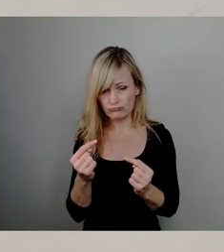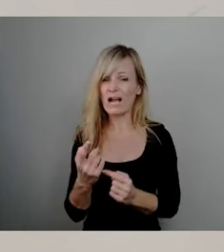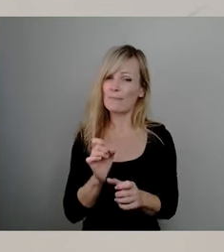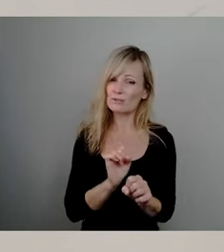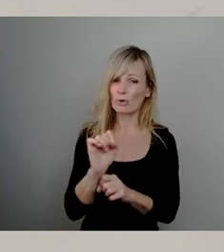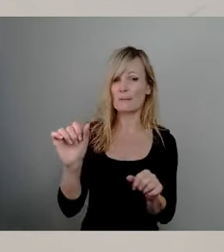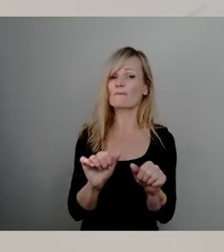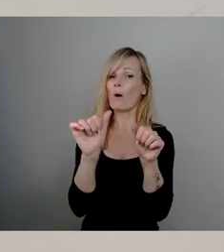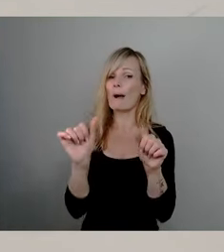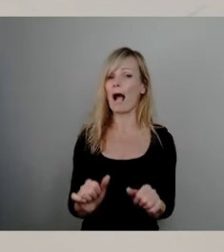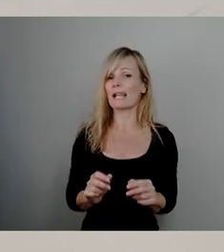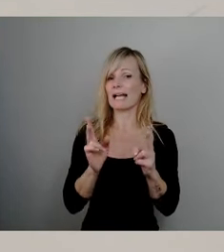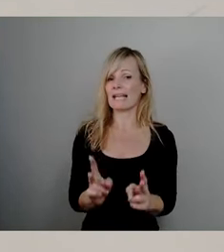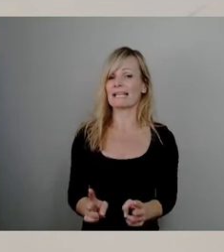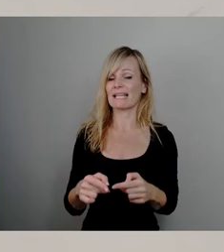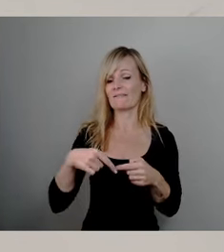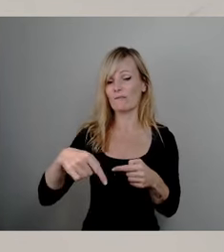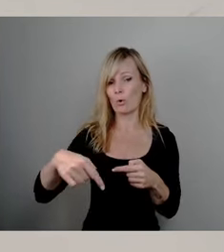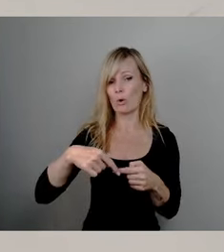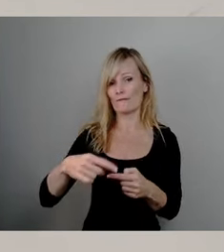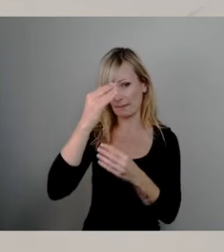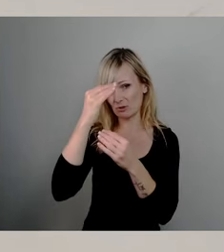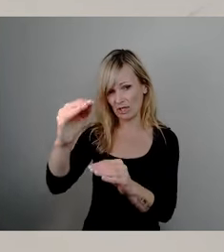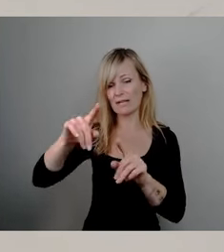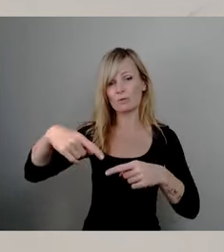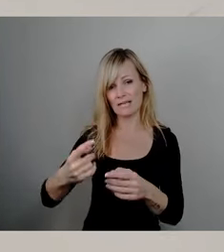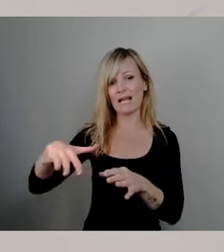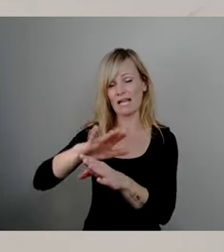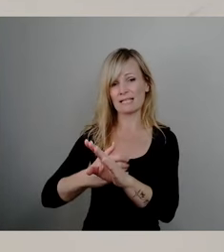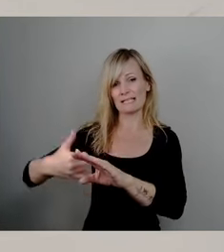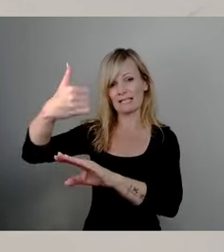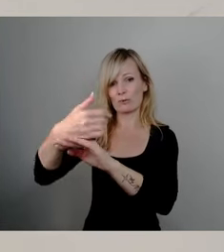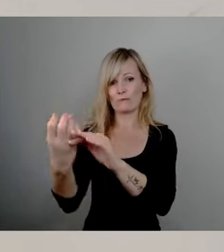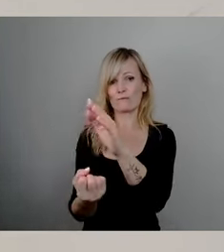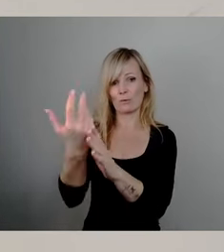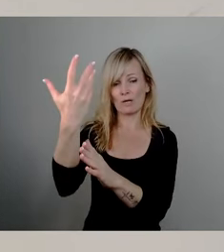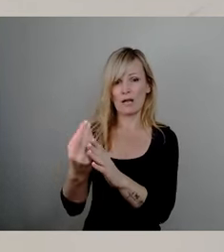bevor dann der Haushalt durch die Landesdirektion das Go bekommt.